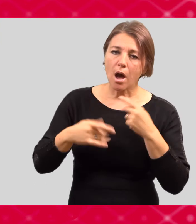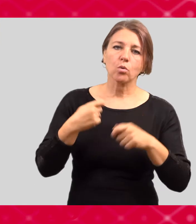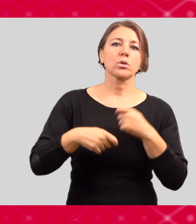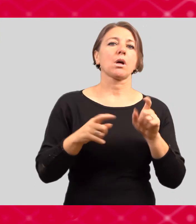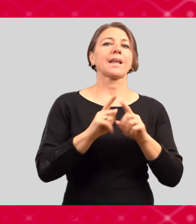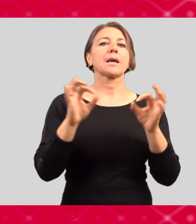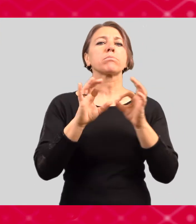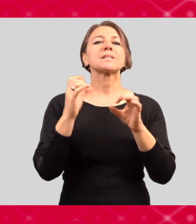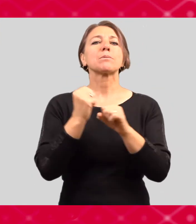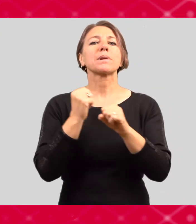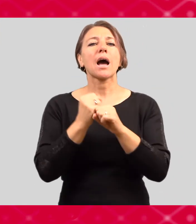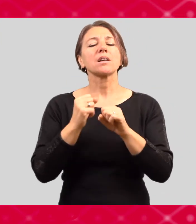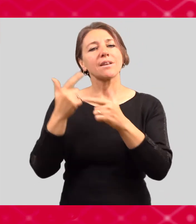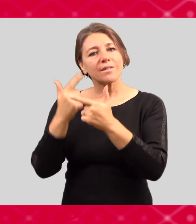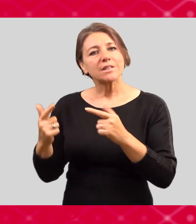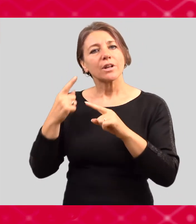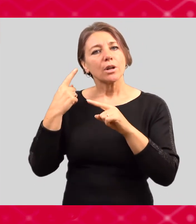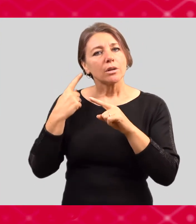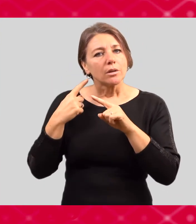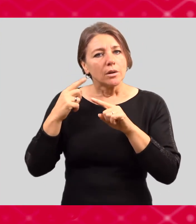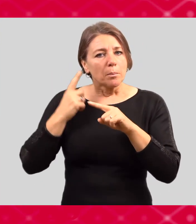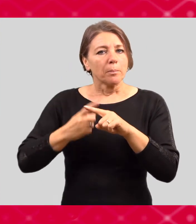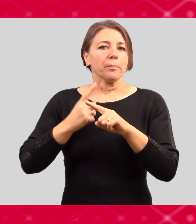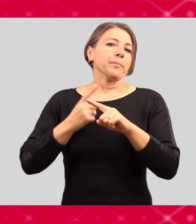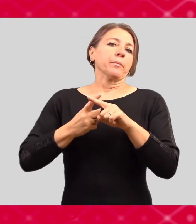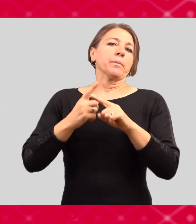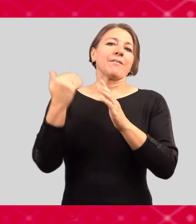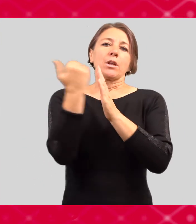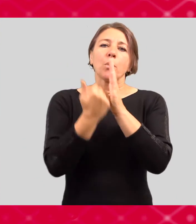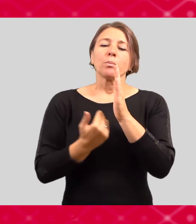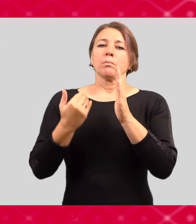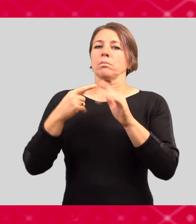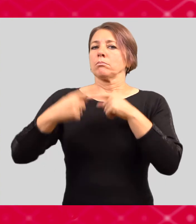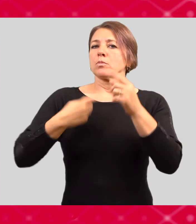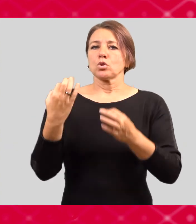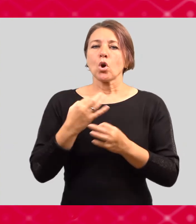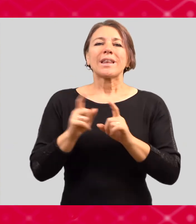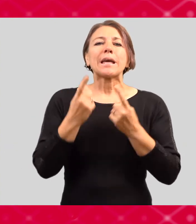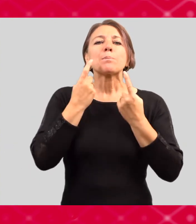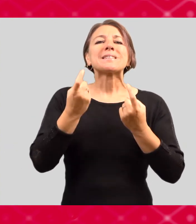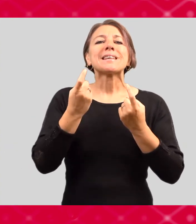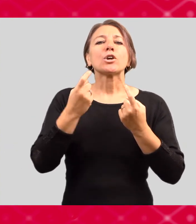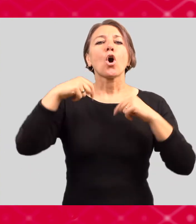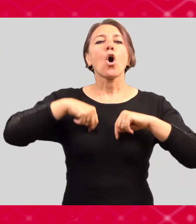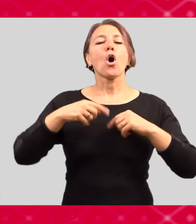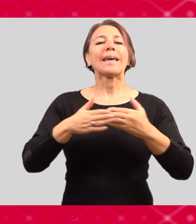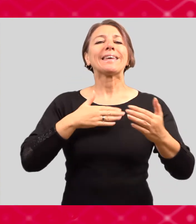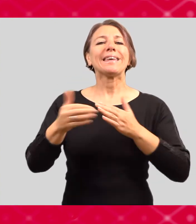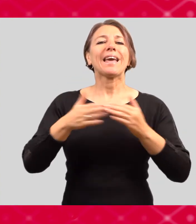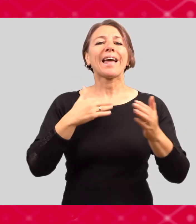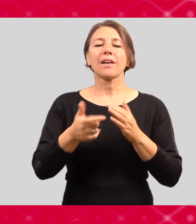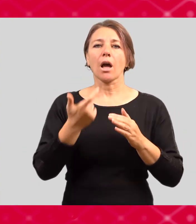bakalářskou práci, diplomovou práci, jak správně citovat. Týkají se i psychohygieny, jak se z toho všeho